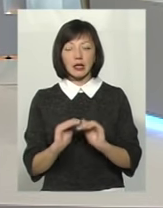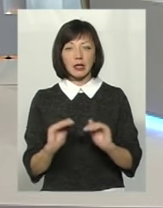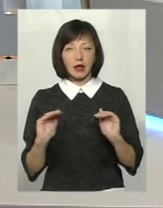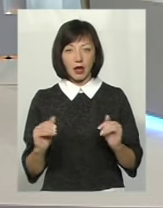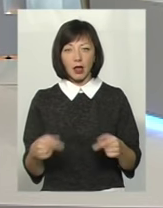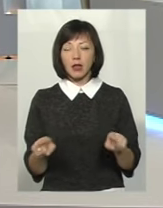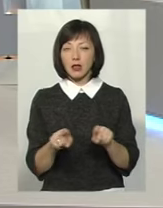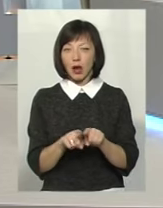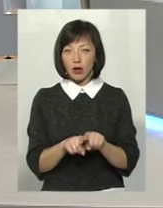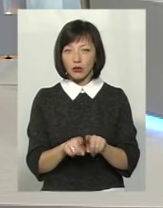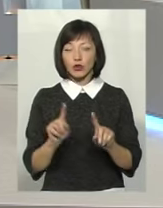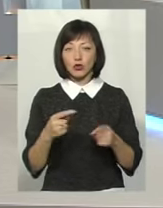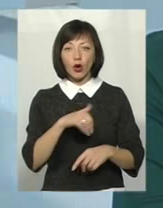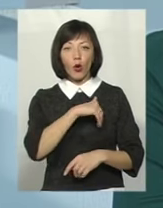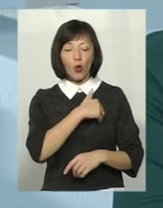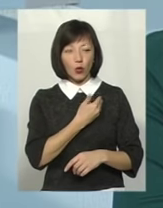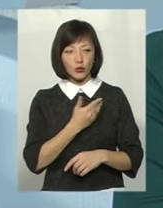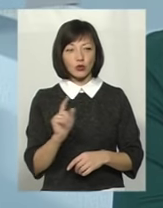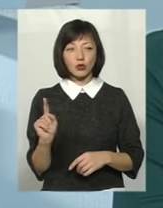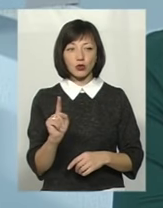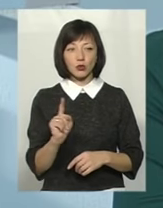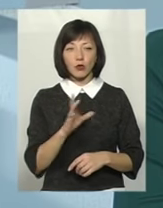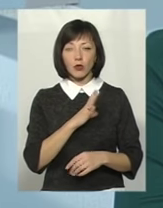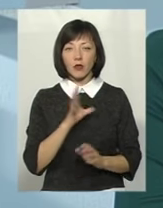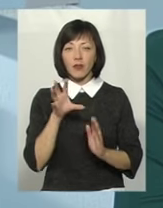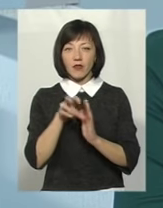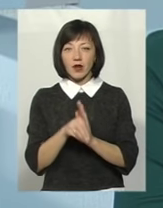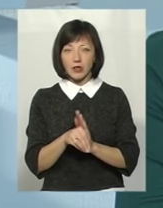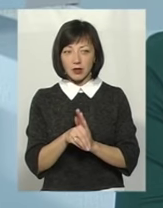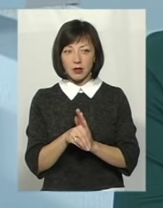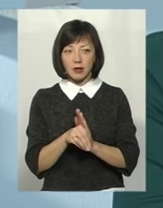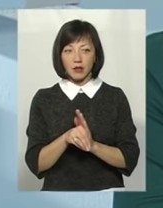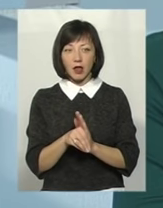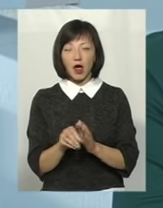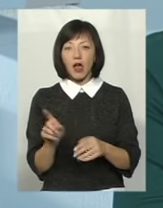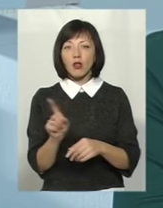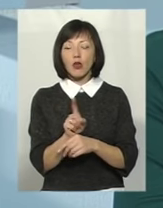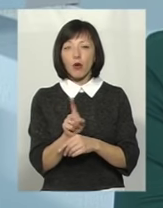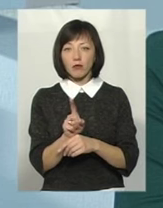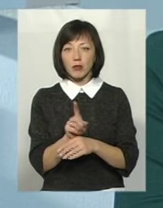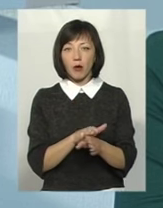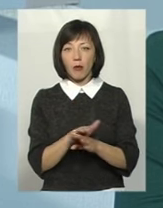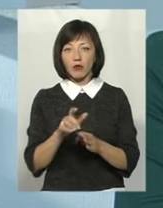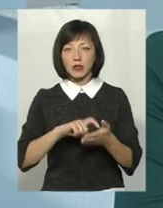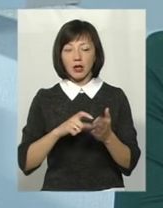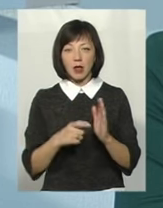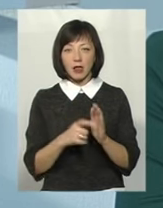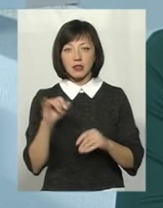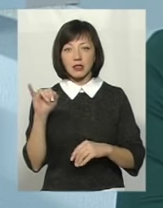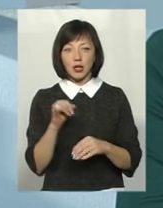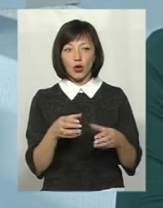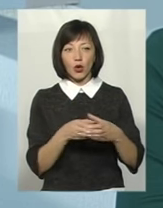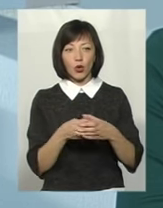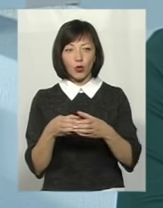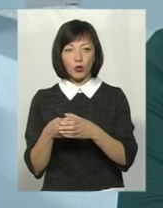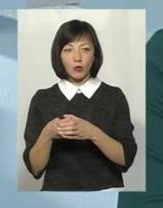Також вони дуже хочуть, щоб були проведені відповідність до норм, наповнюваність класів та груп